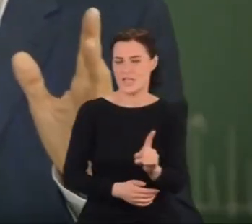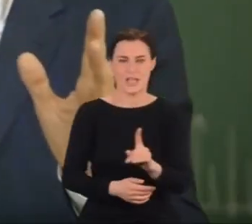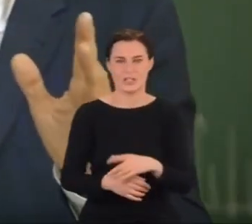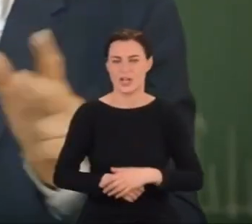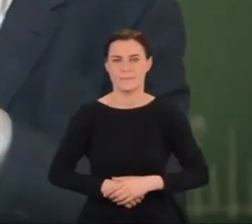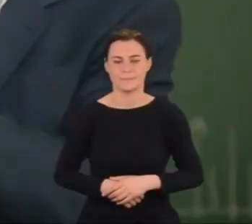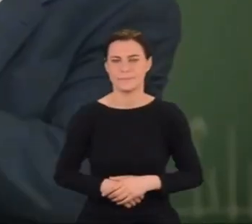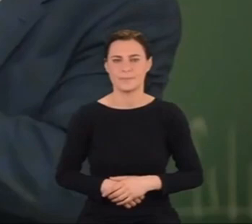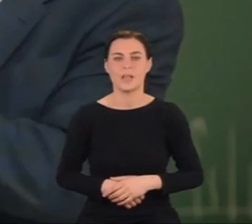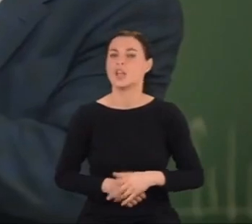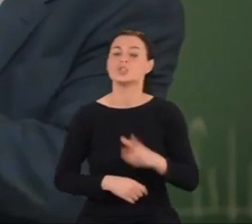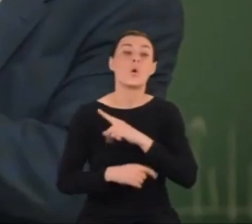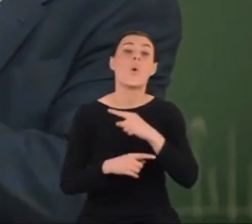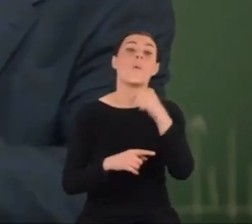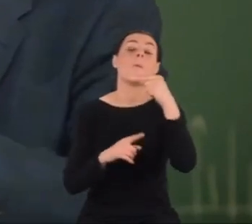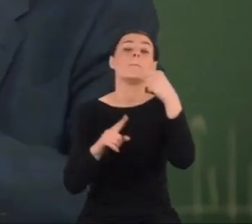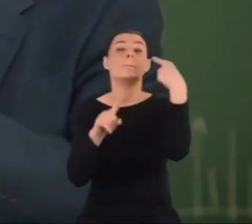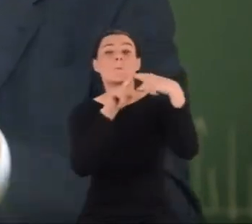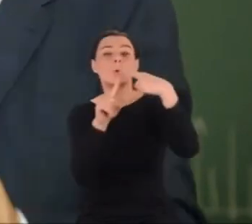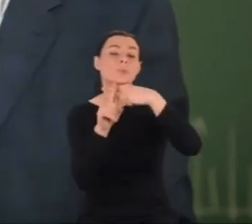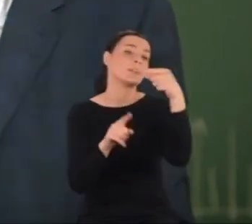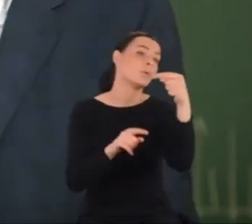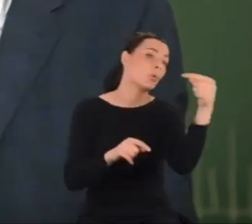Nie wierzę w ujemną energię.